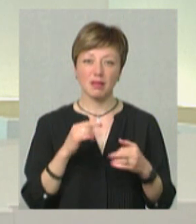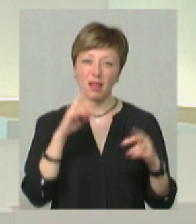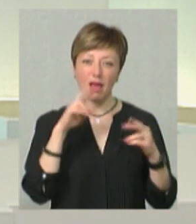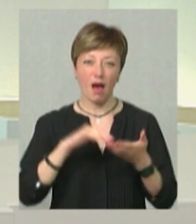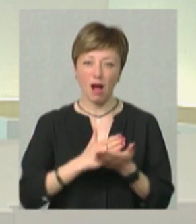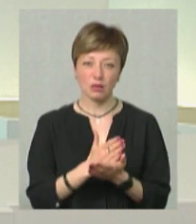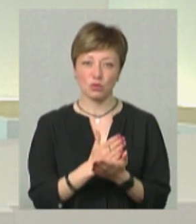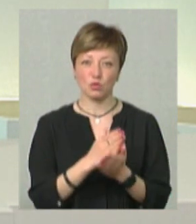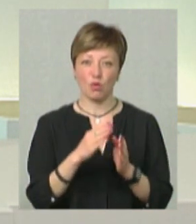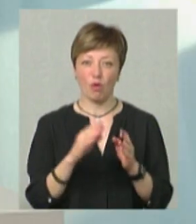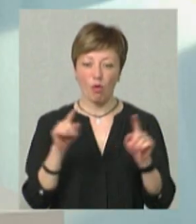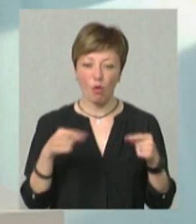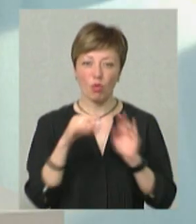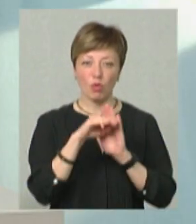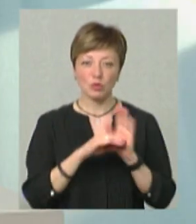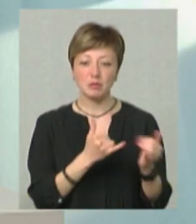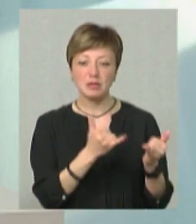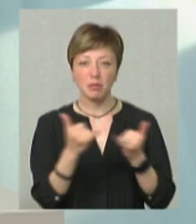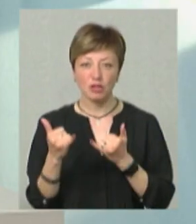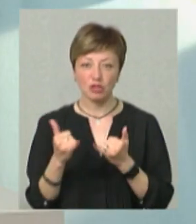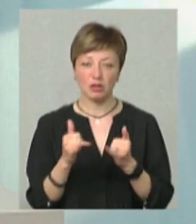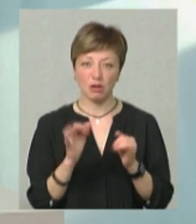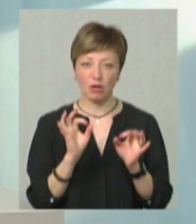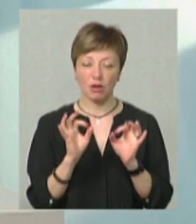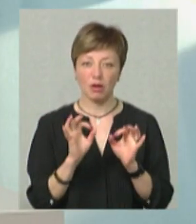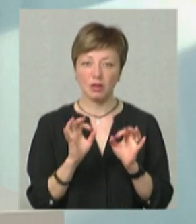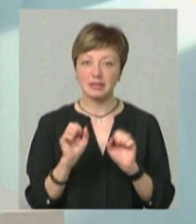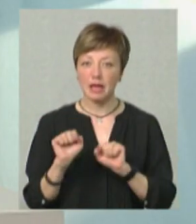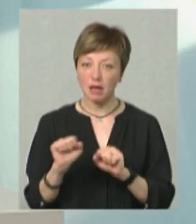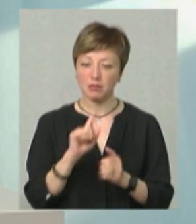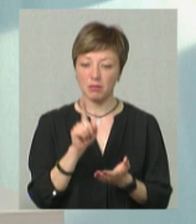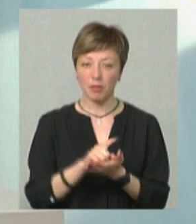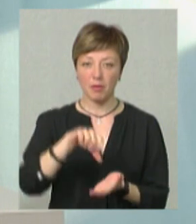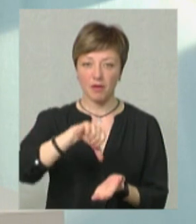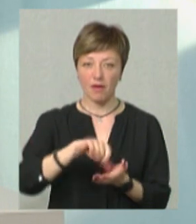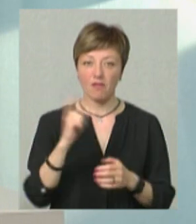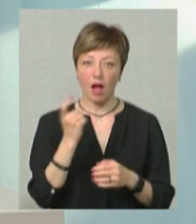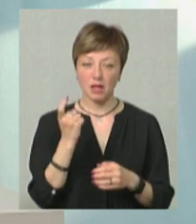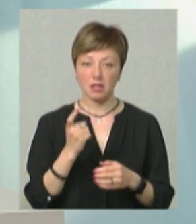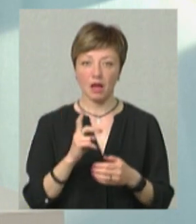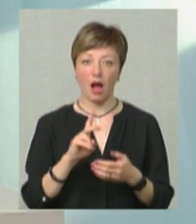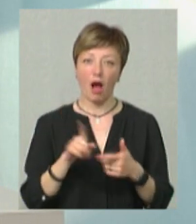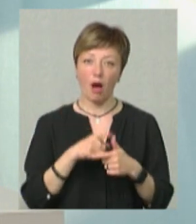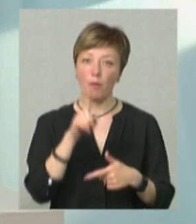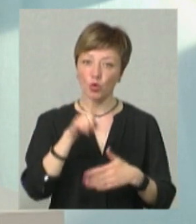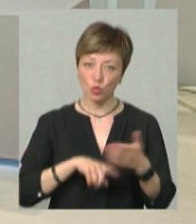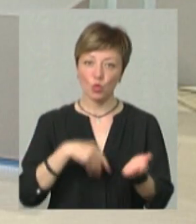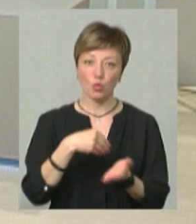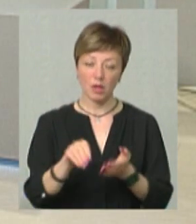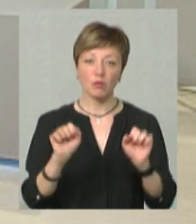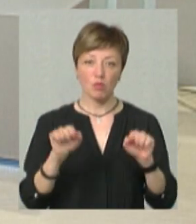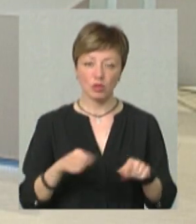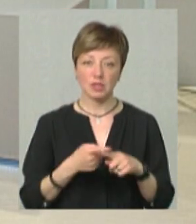забезпечити майно і угоду, то тільки має бути присутній власник на угоді, а по дорученню купити можна.